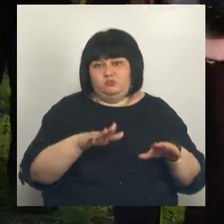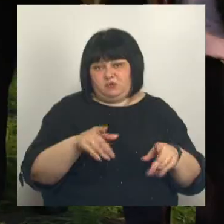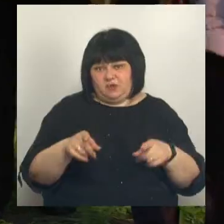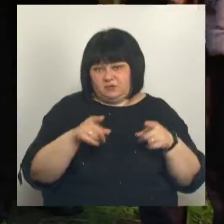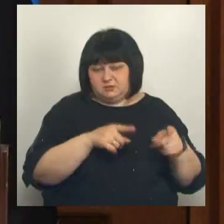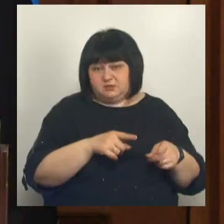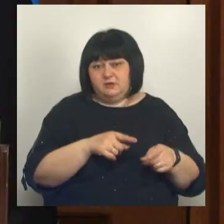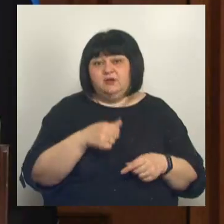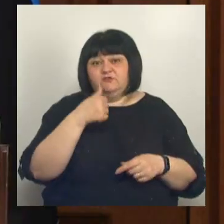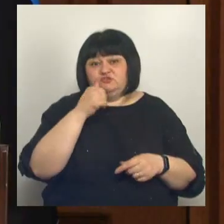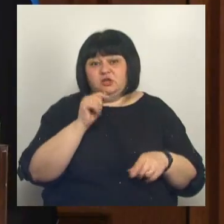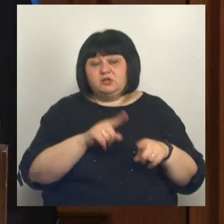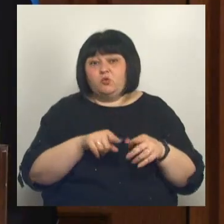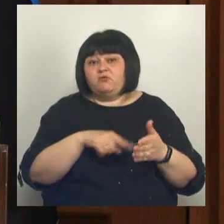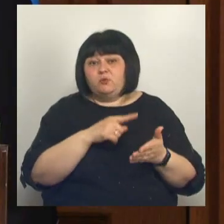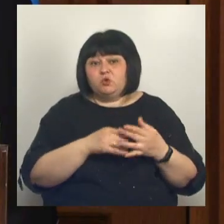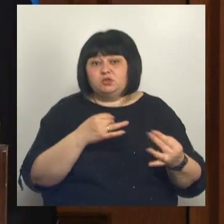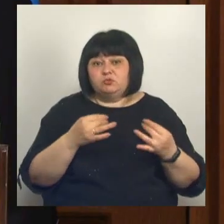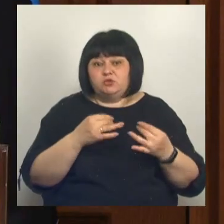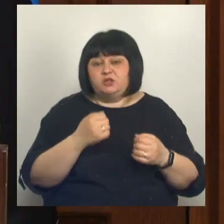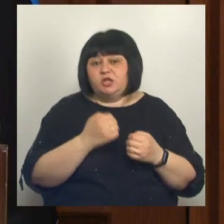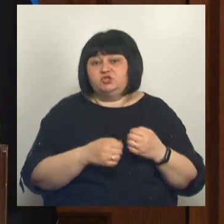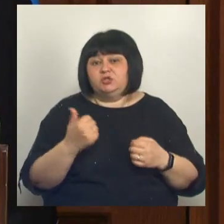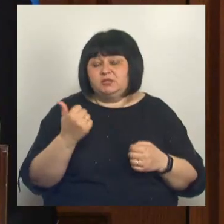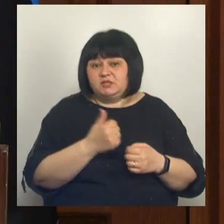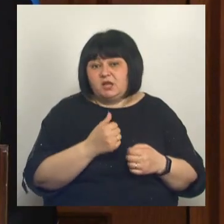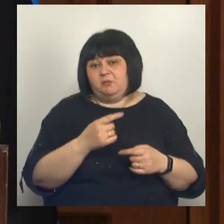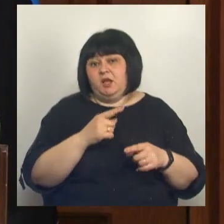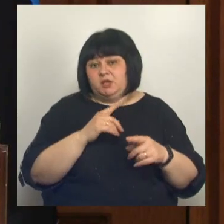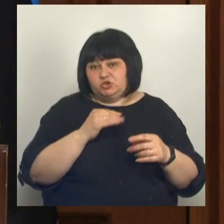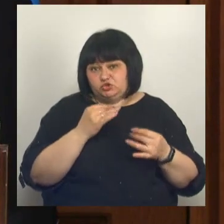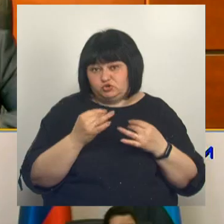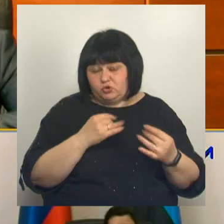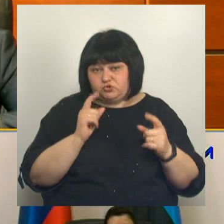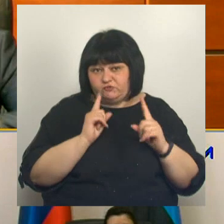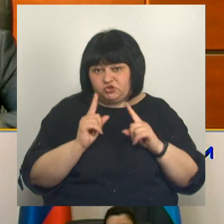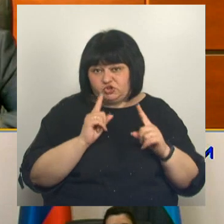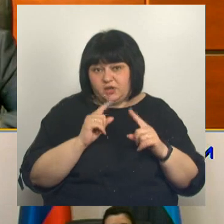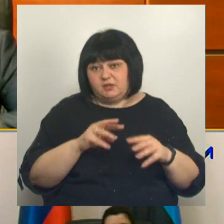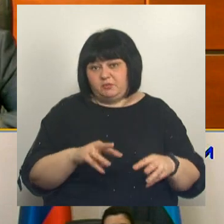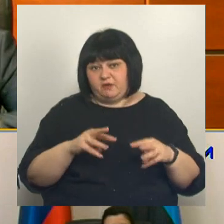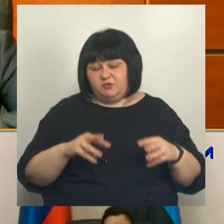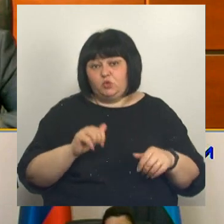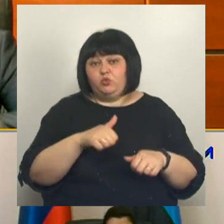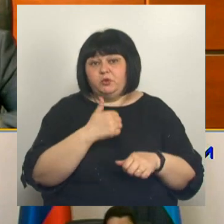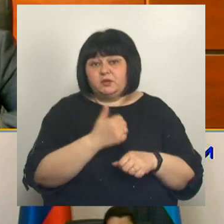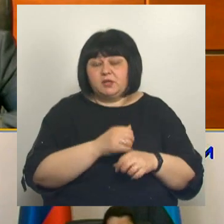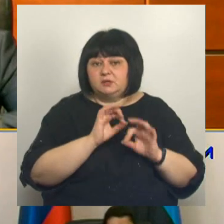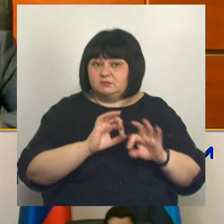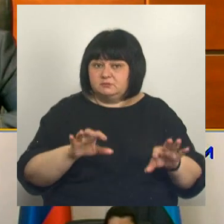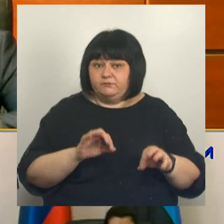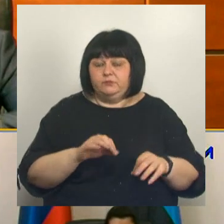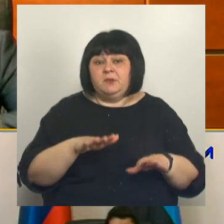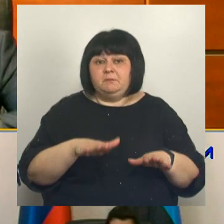Накануне подобный вопрос обсуждали на еженедельном оперативном совещании областного правительства. Губернатор Вячеслав Гладков отметил,